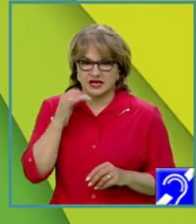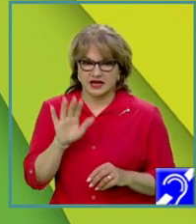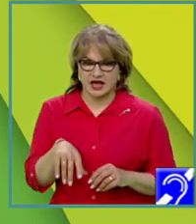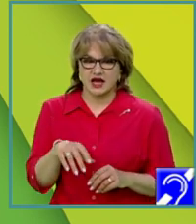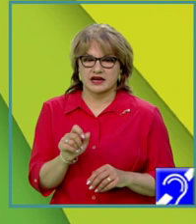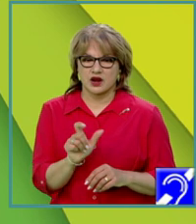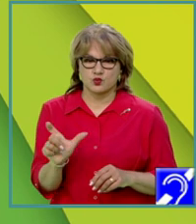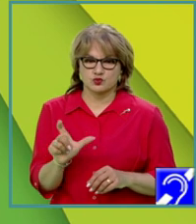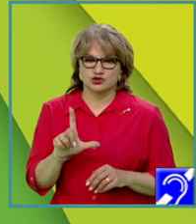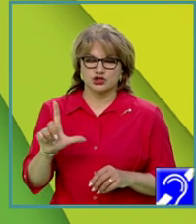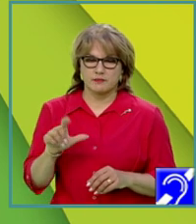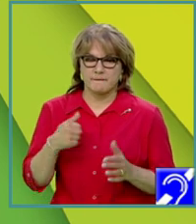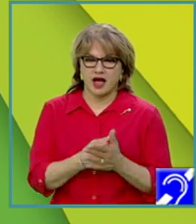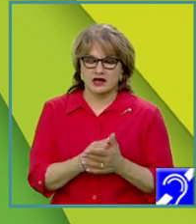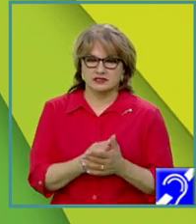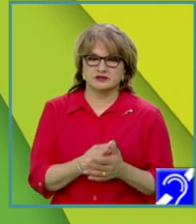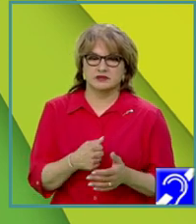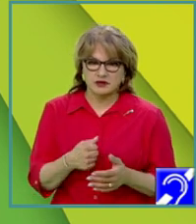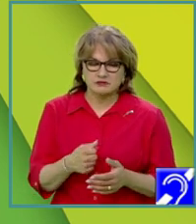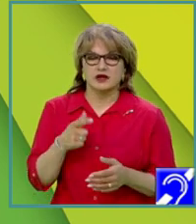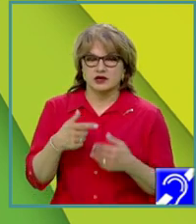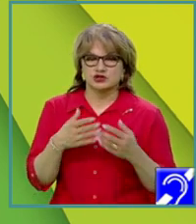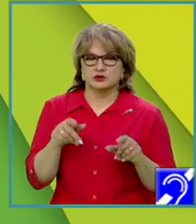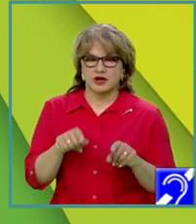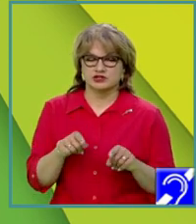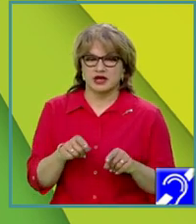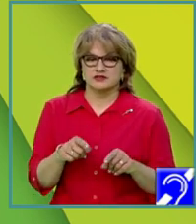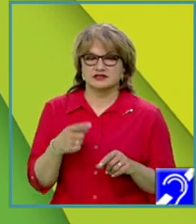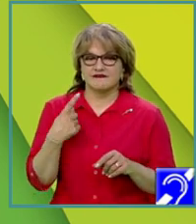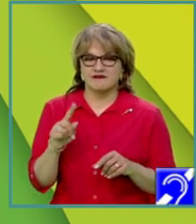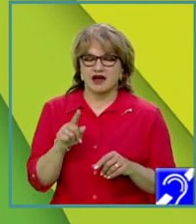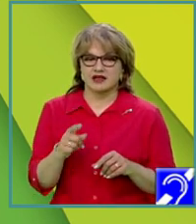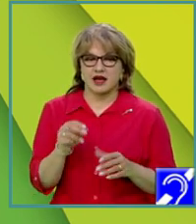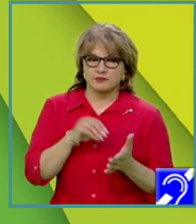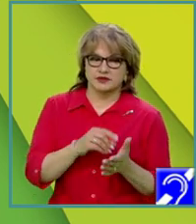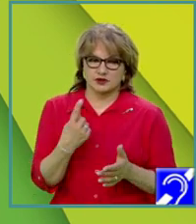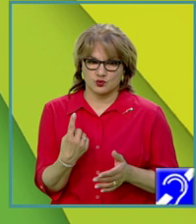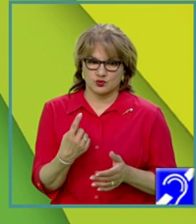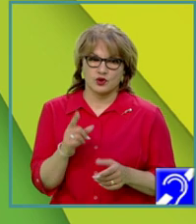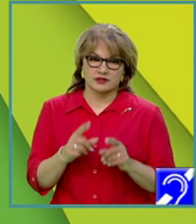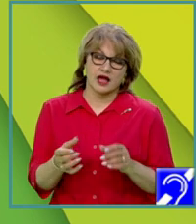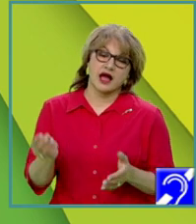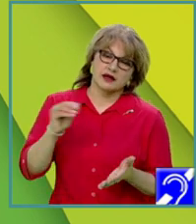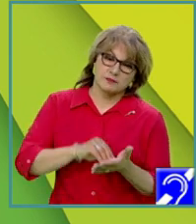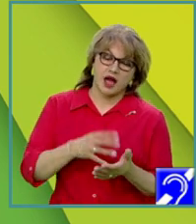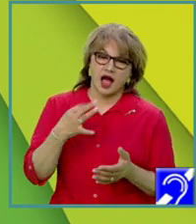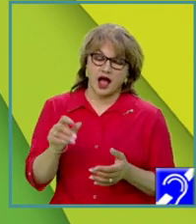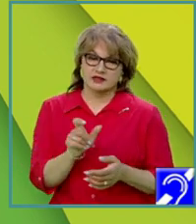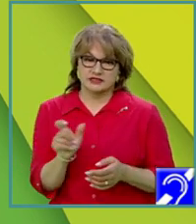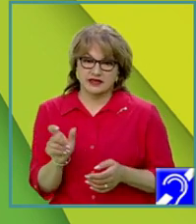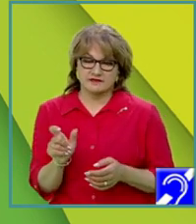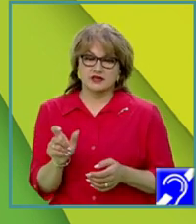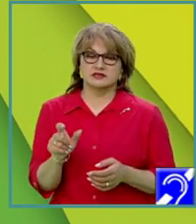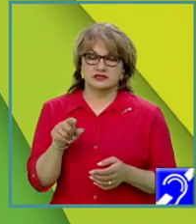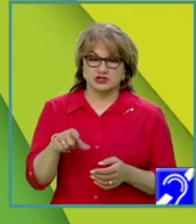de lungime maximă. Inițializăm această variabilă cu 1 dacă mai întâlnim încă o secvență și avem în